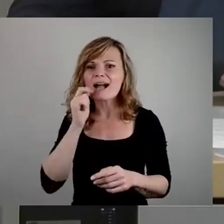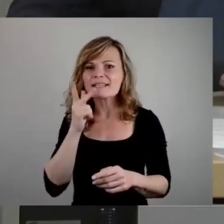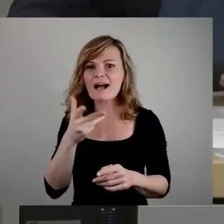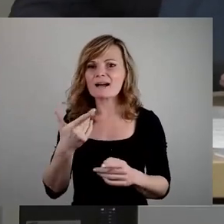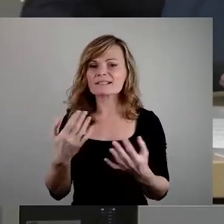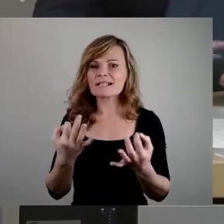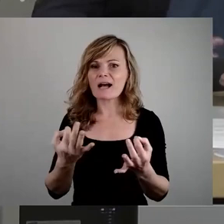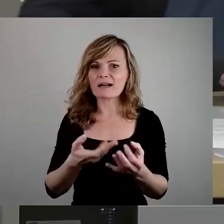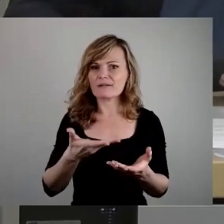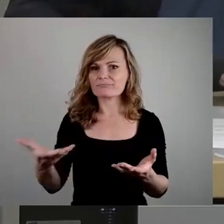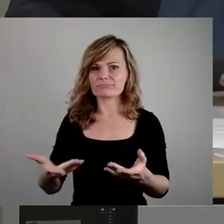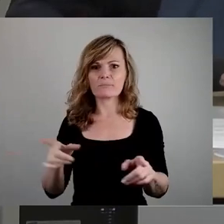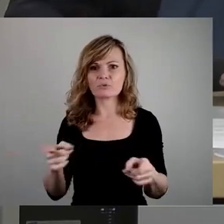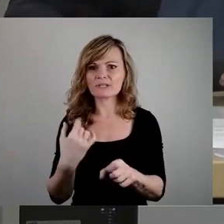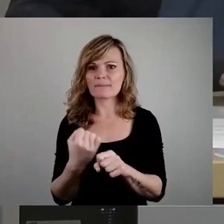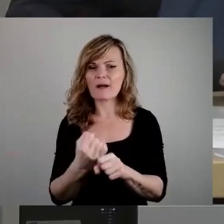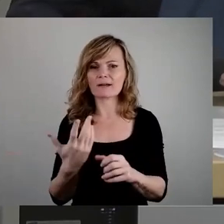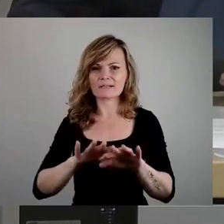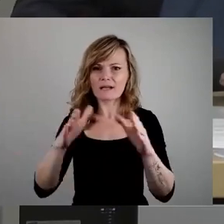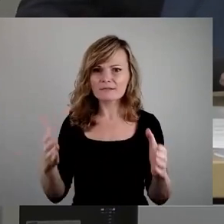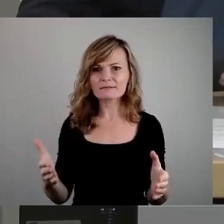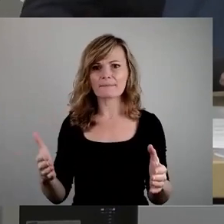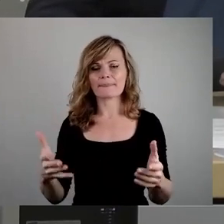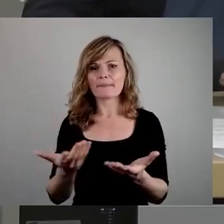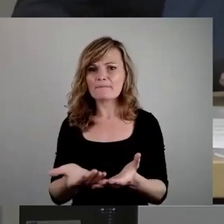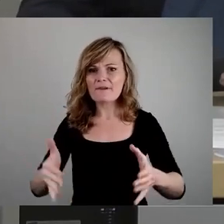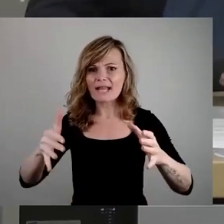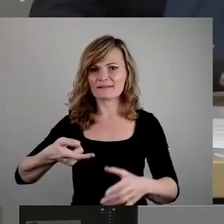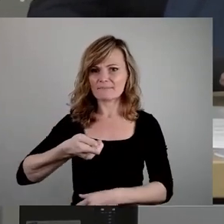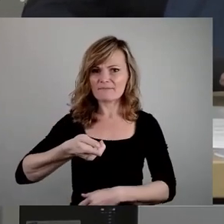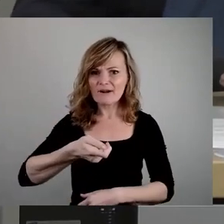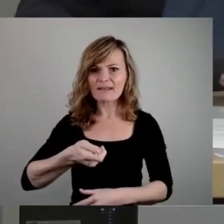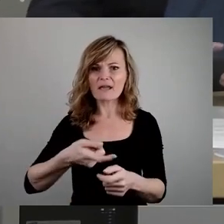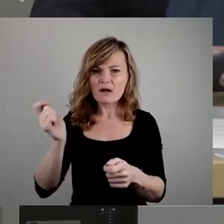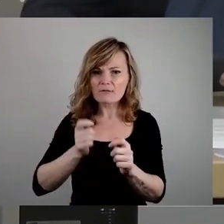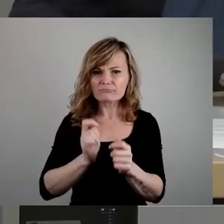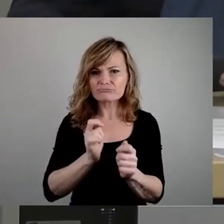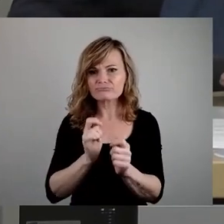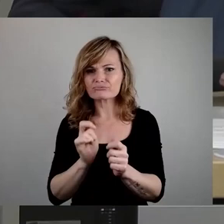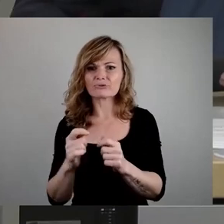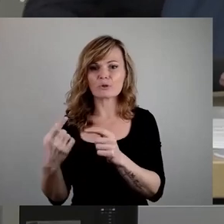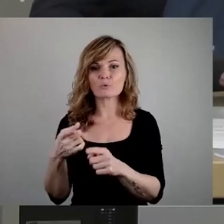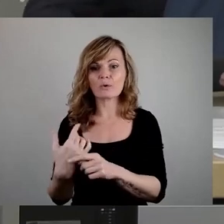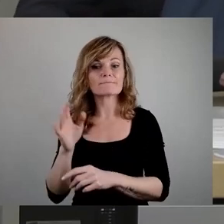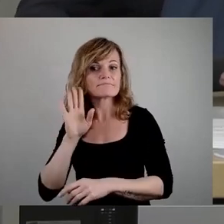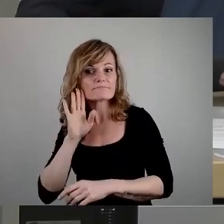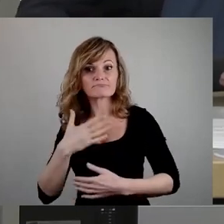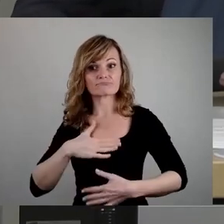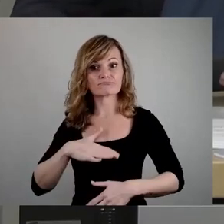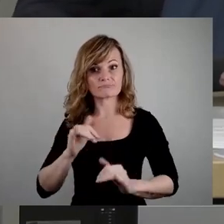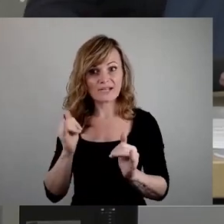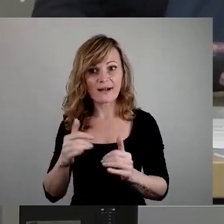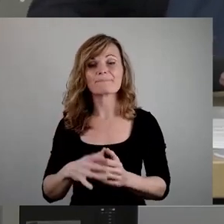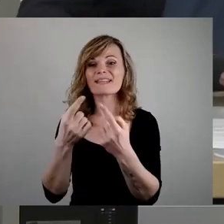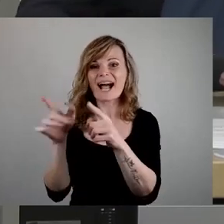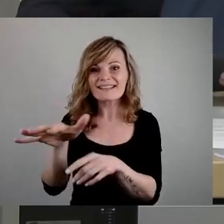Eimer aus Plaste umgedreht und darauf trommelt, ganz schnell und ganz laut. Und ich höre das sehr gern. Und für andere